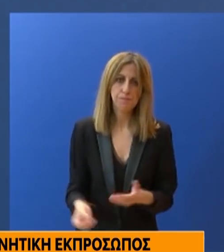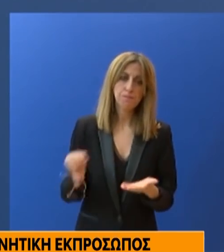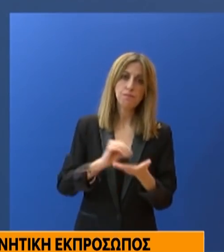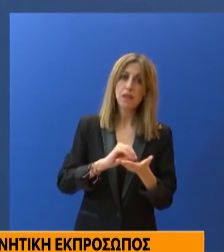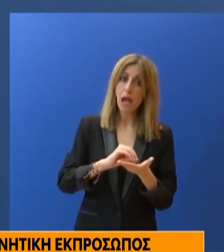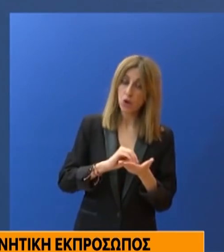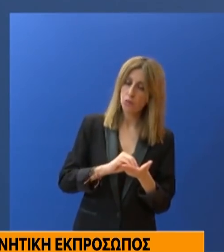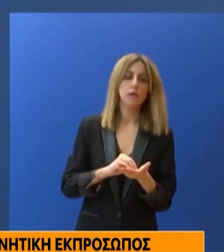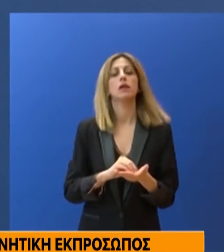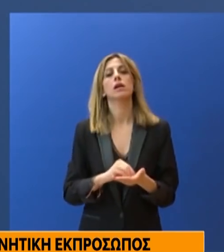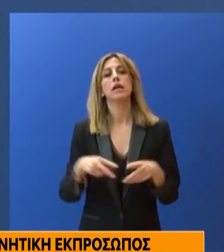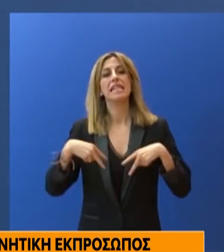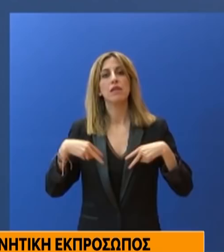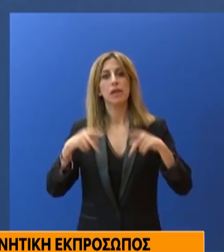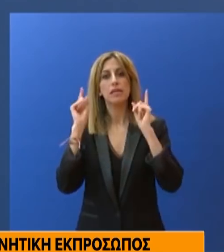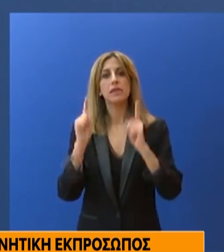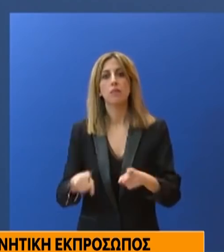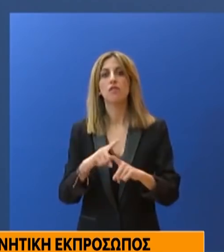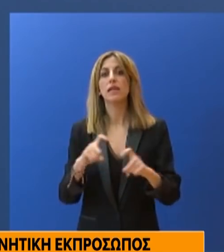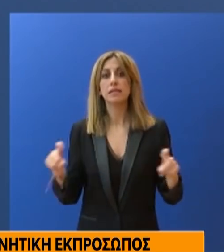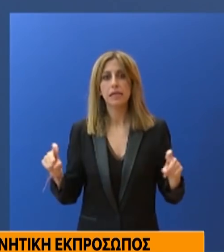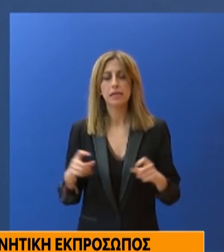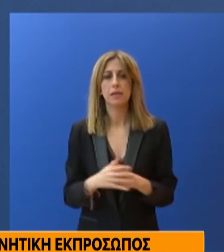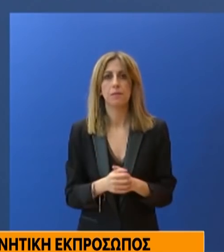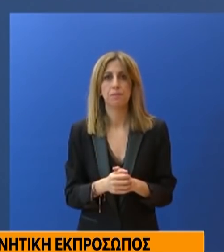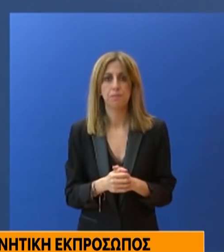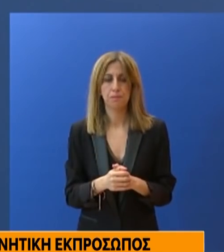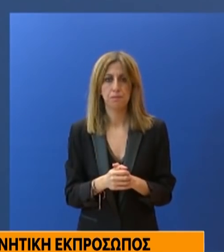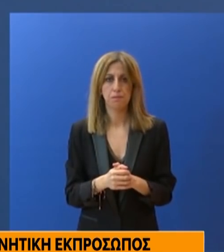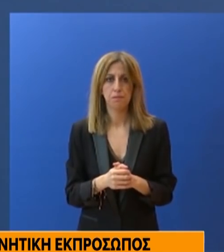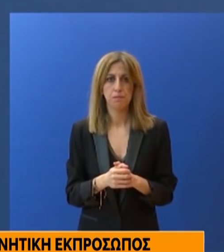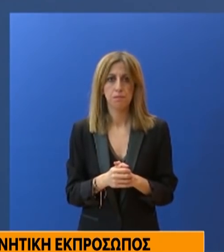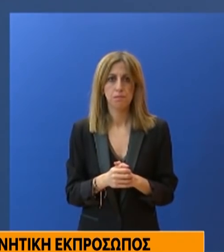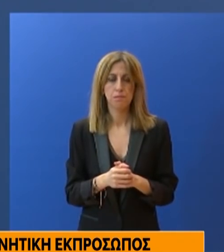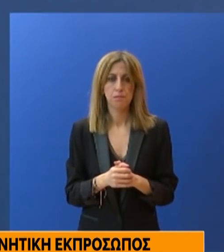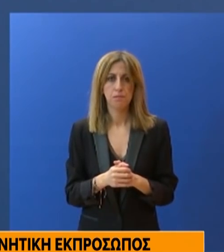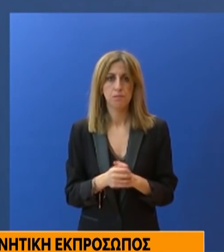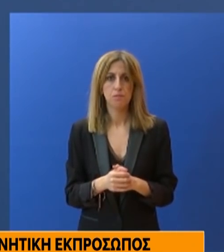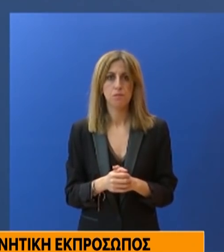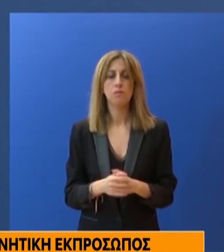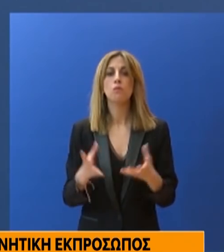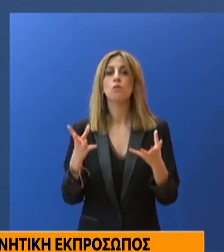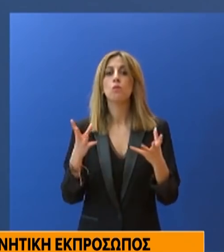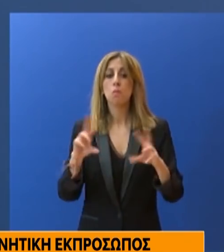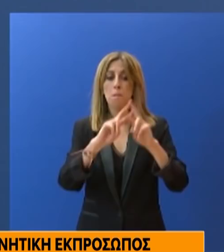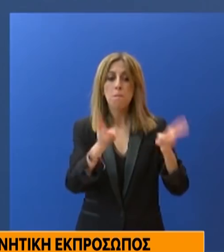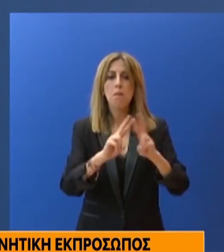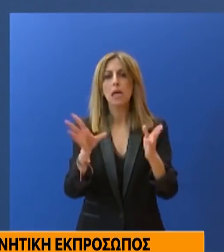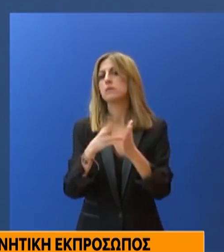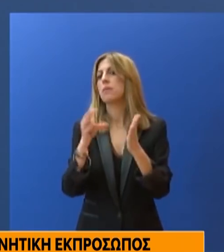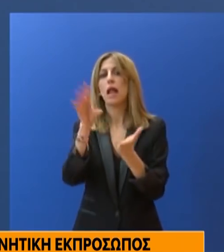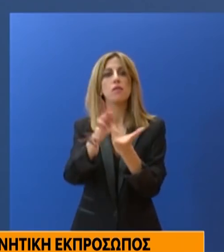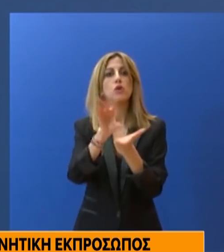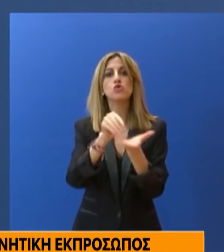στα άλλα προβλέπονται η εφαρμογή γενικότερων προλητικών δράσεων όπως η αποτροπή της εισόδου πολλών ατόμων ταυτόχρονα